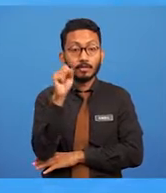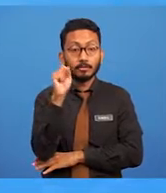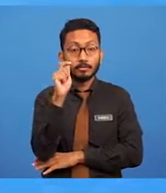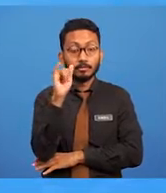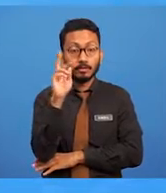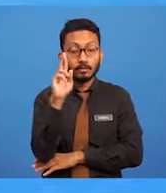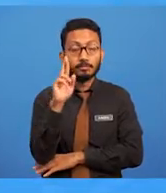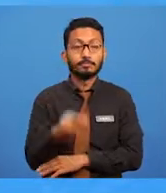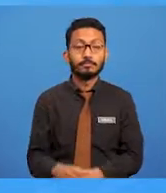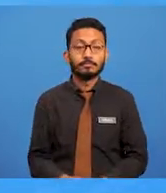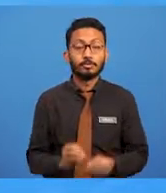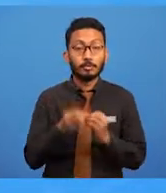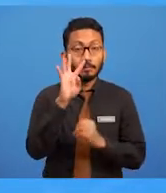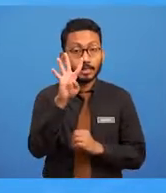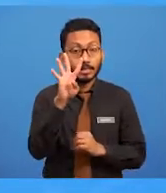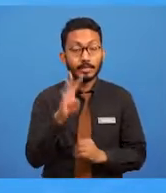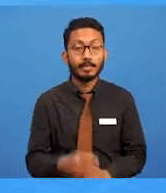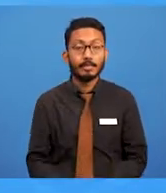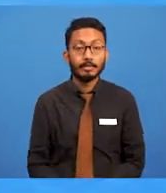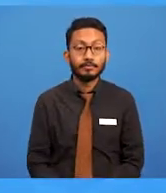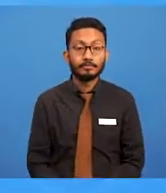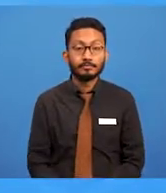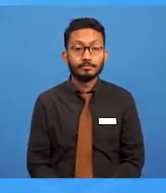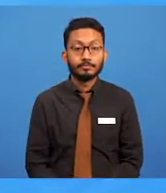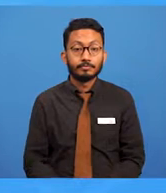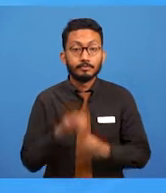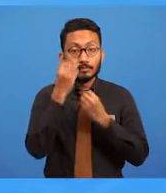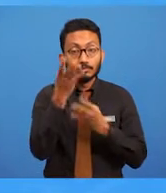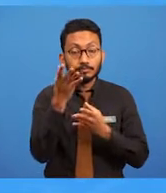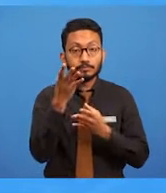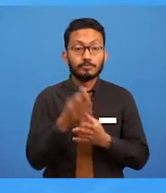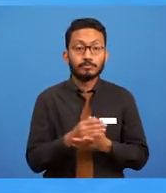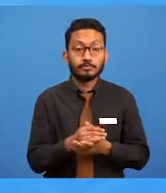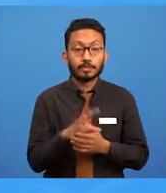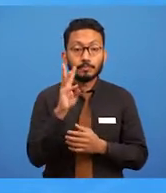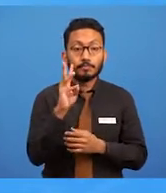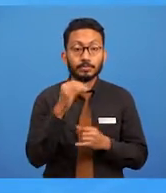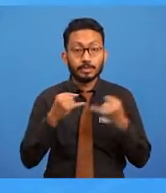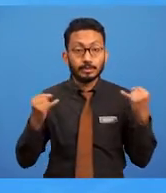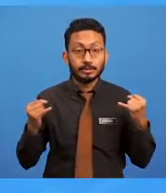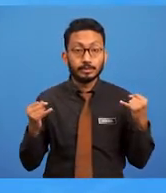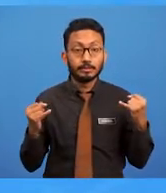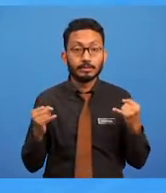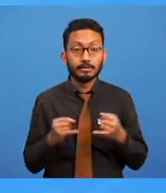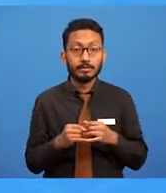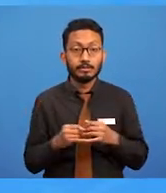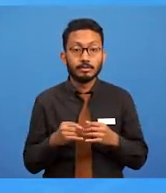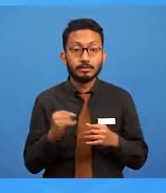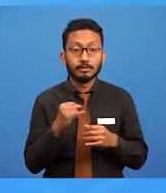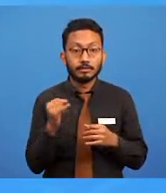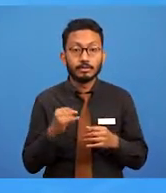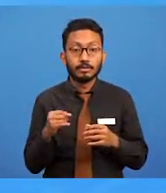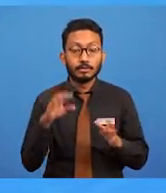Yang keempat nyatakan enam jenis sasaran pengguna